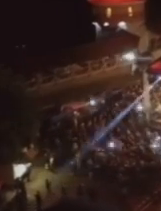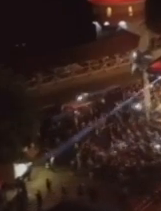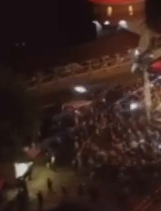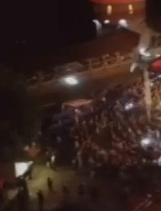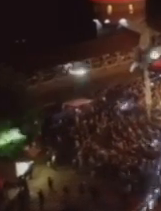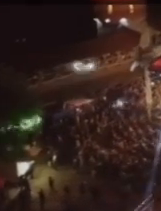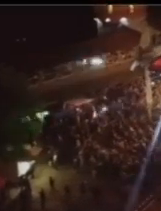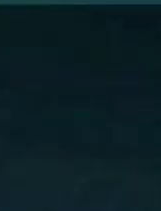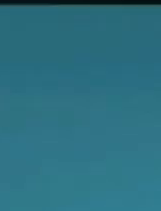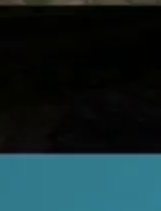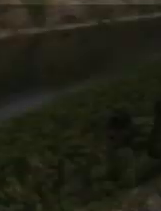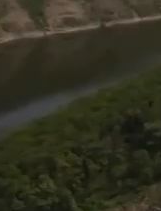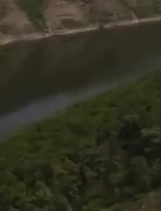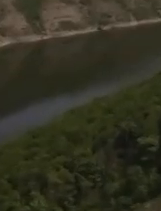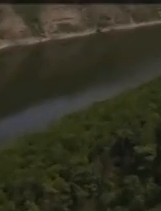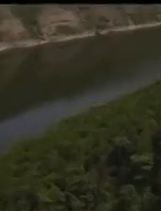Редактор.Голубкина.Егорова